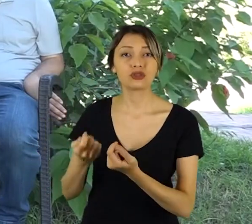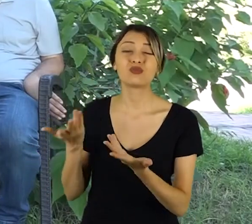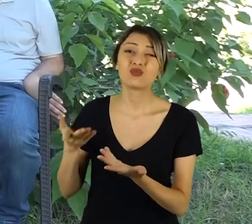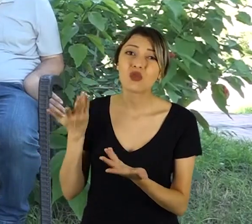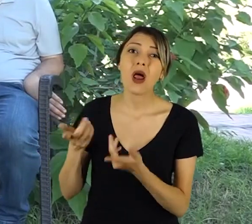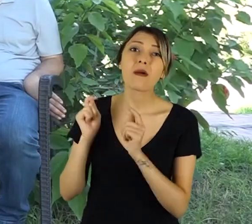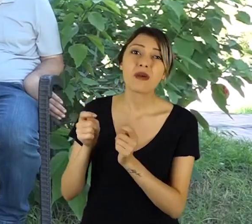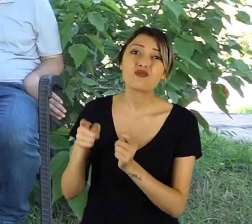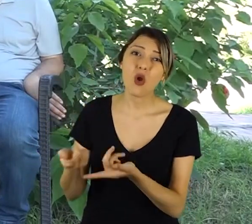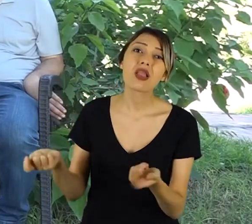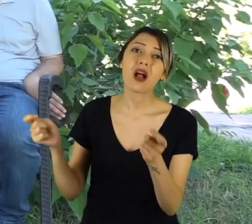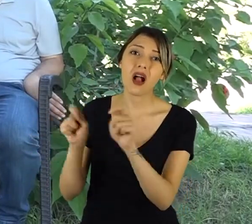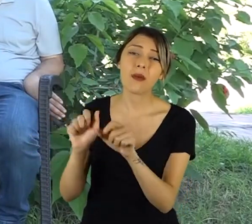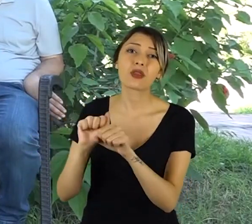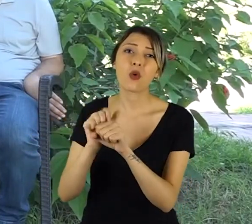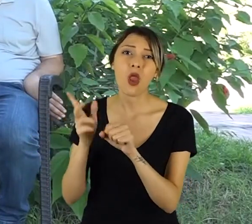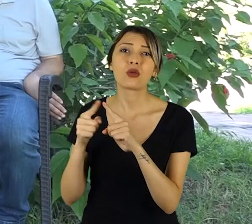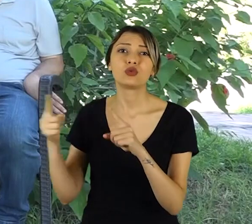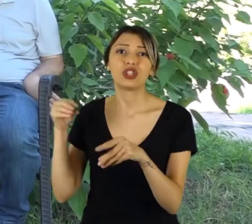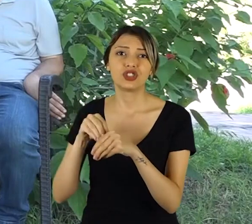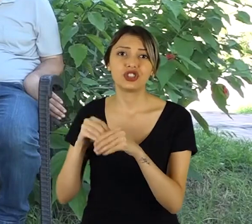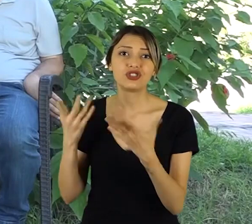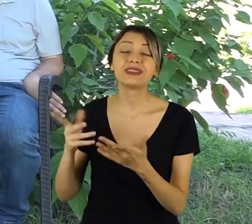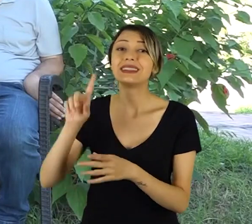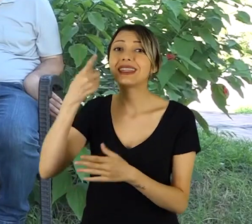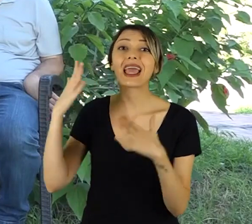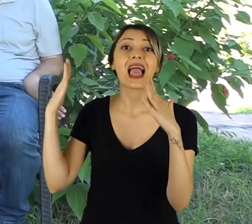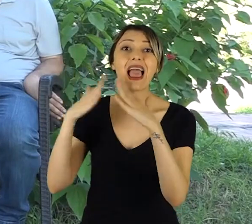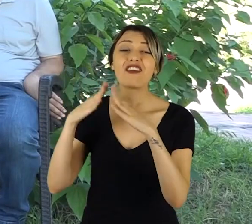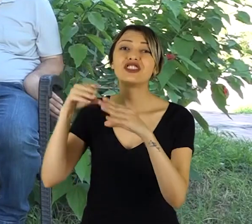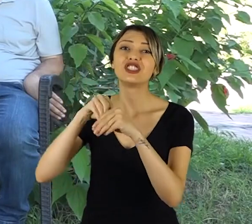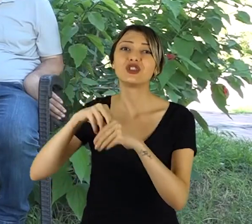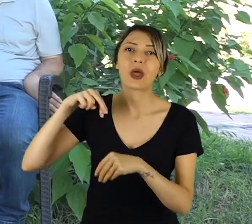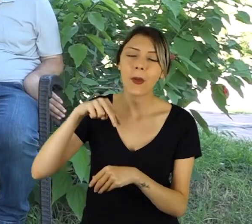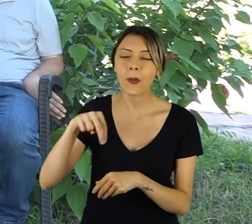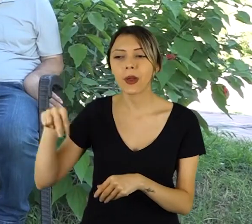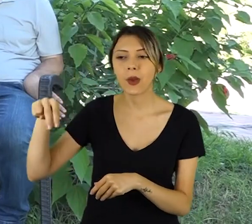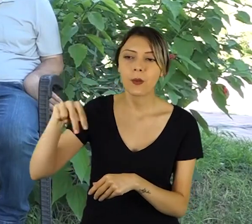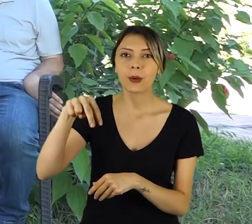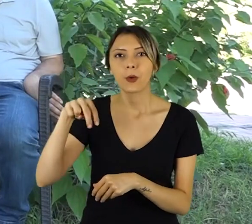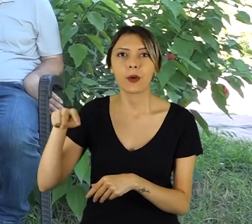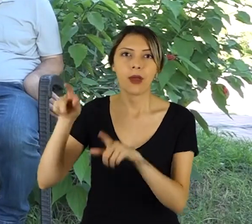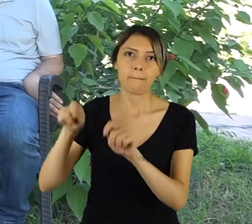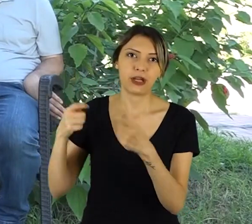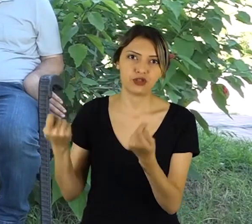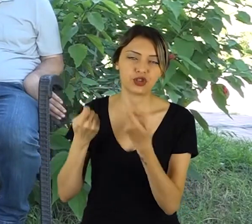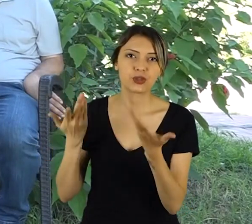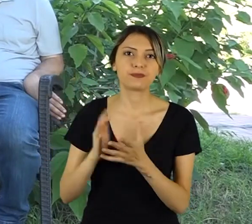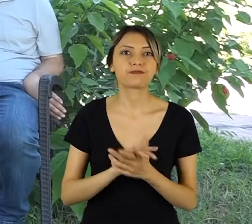da kapattılar pandemi döneminde. Sadece evin etrafının içinde yürümeye çalıştım. Anladım. Yani